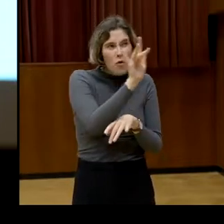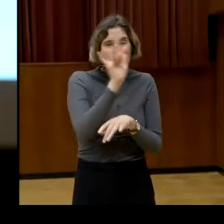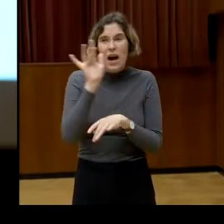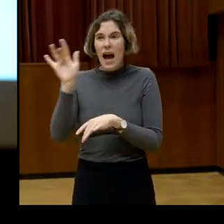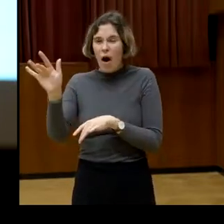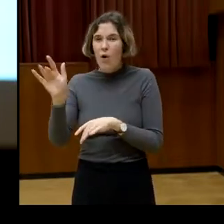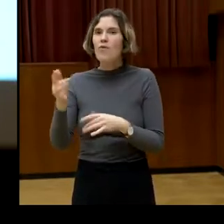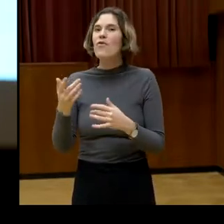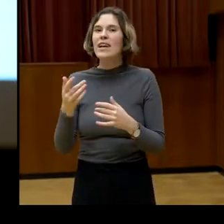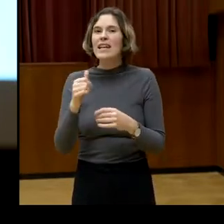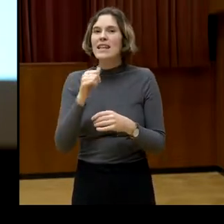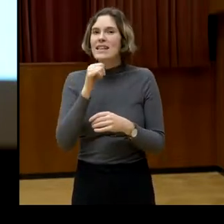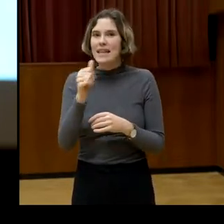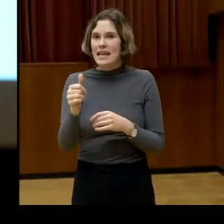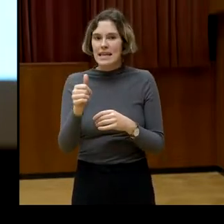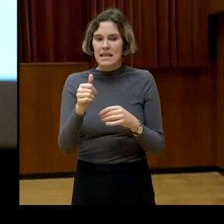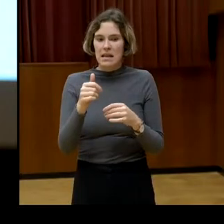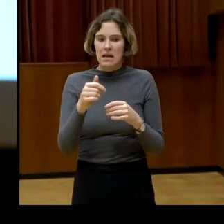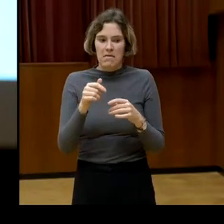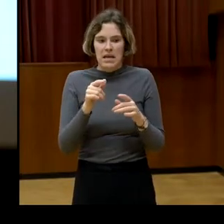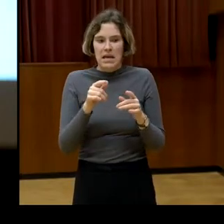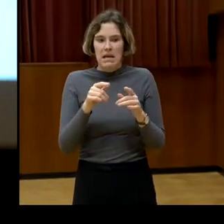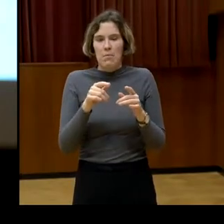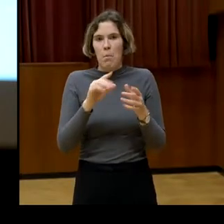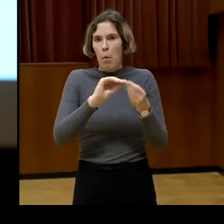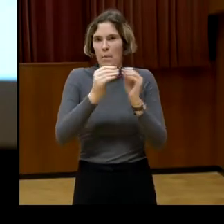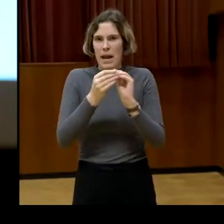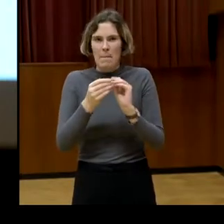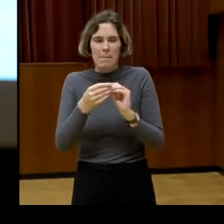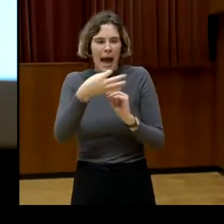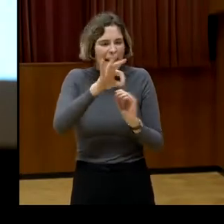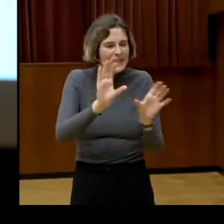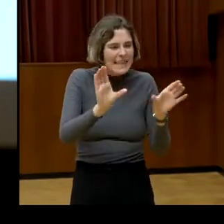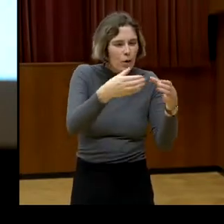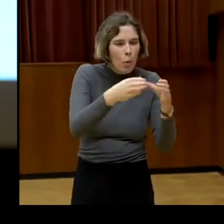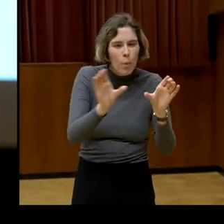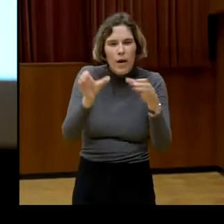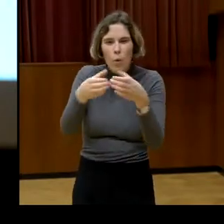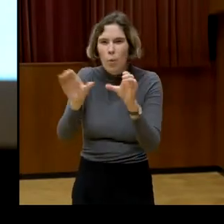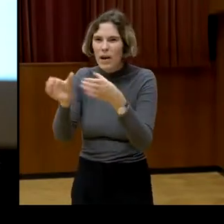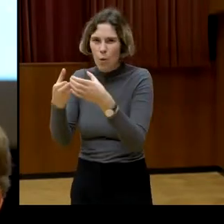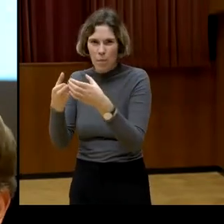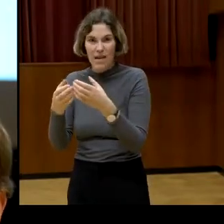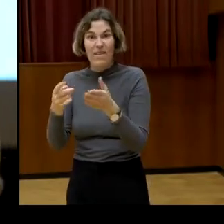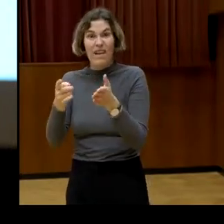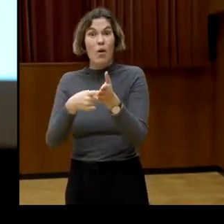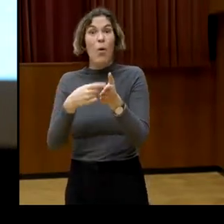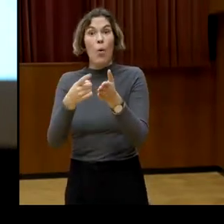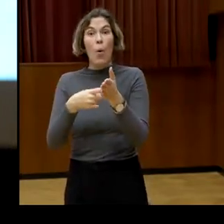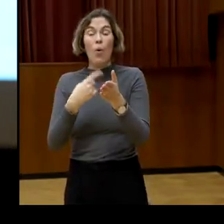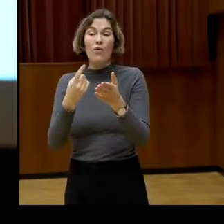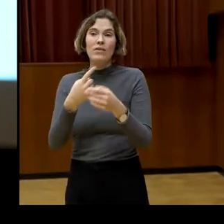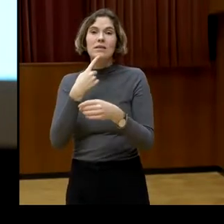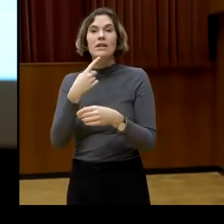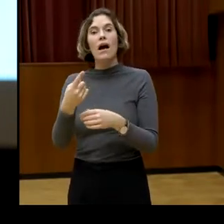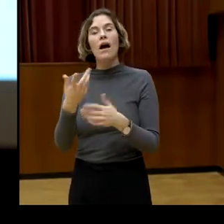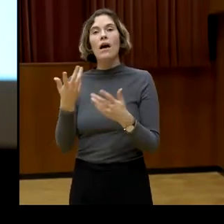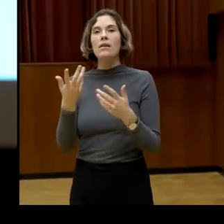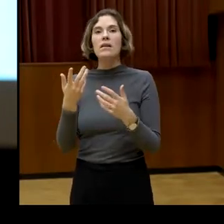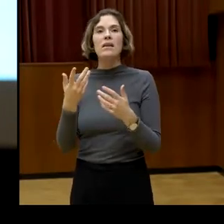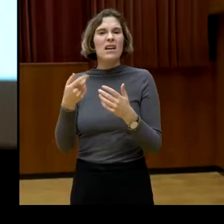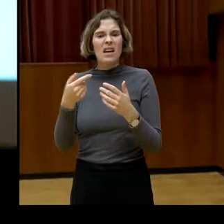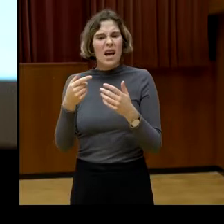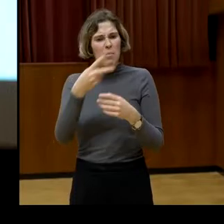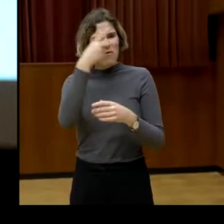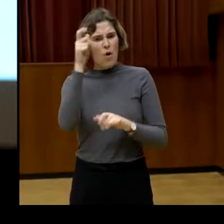In diesen Debatten um Wissenschafts und Demokratieskepsis wird ganz oft über die Bevölkerung gesprochen und ganz wenig über die Wissenschaft, über die Politik, über die